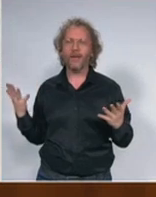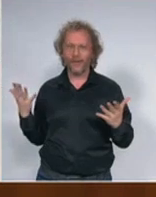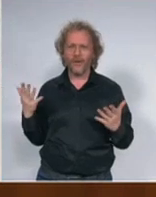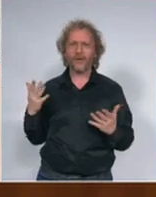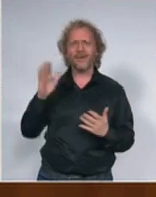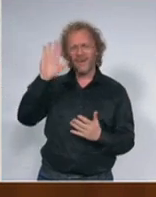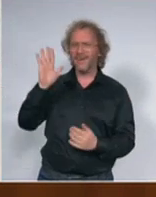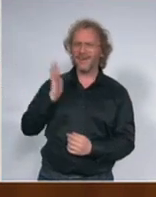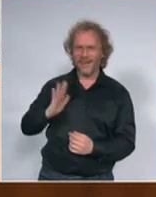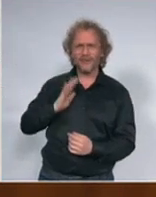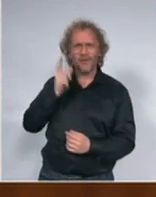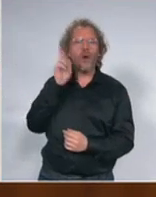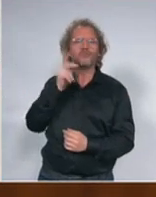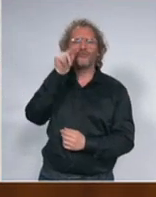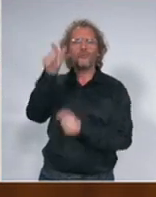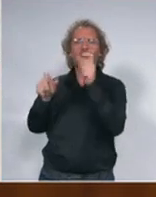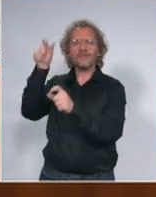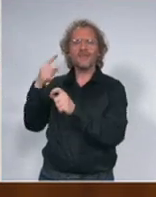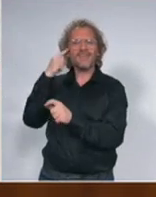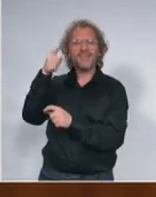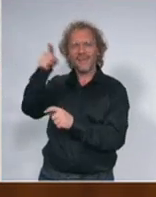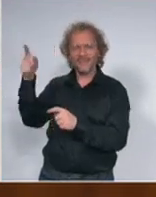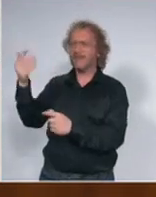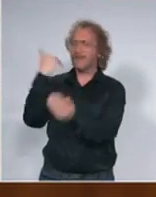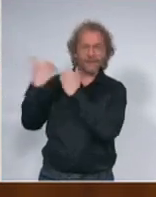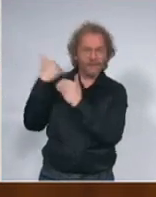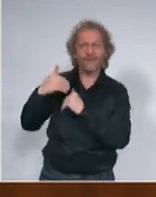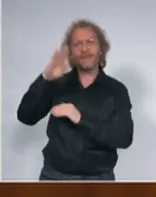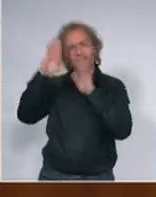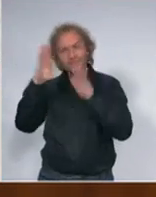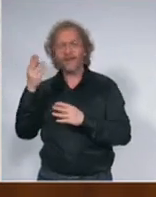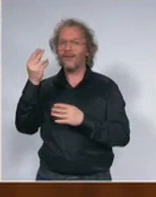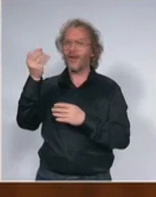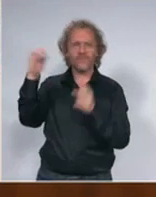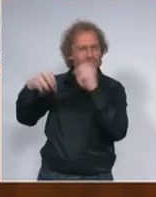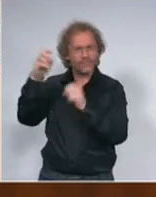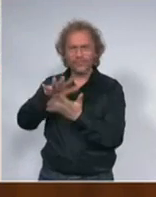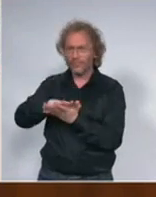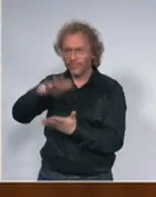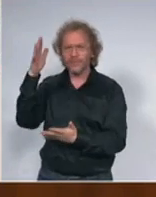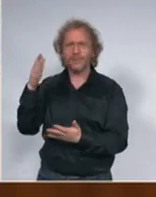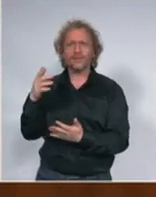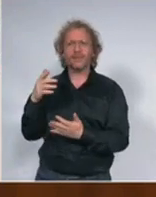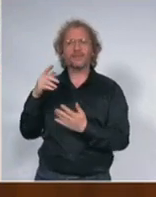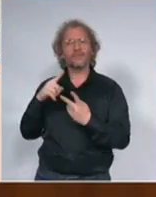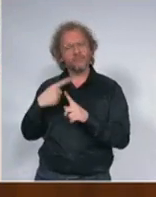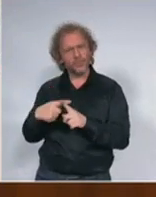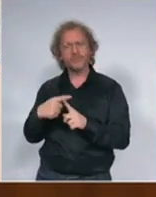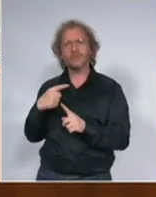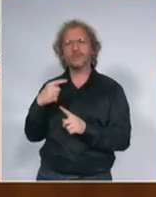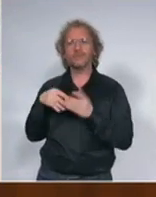Kine da upute i financijsku i pomoć i podršku u